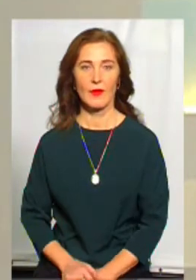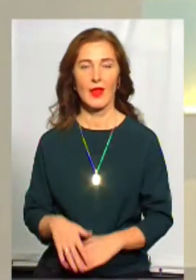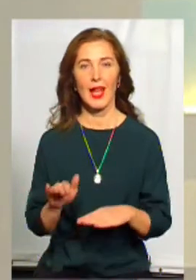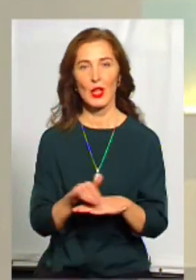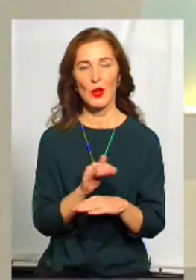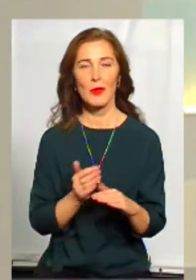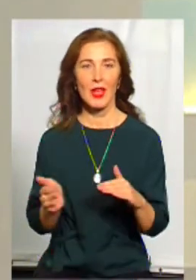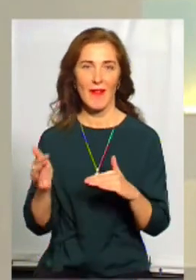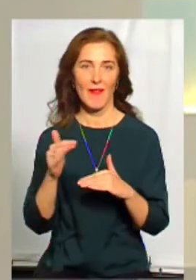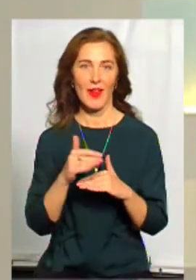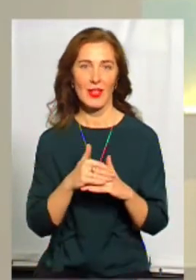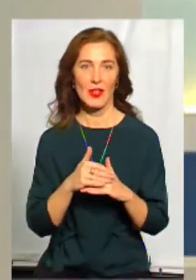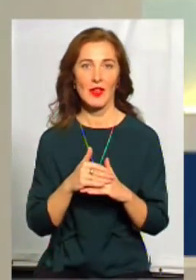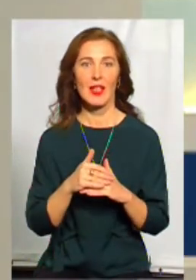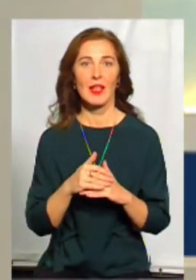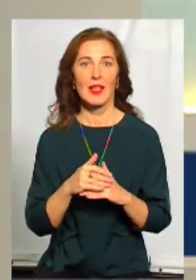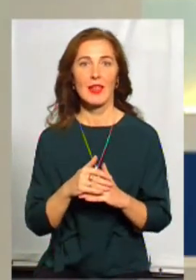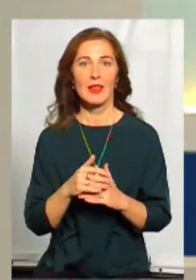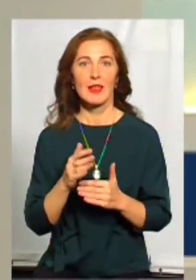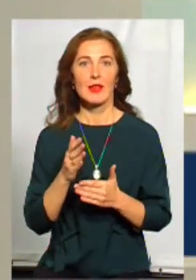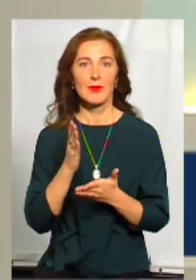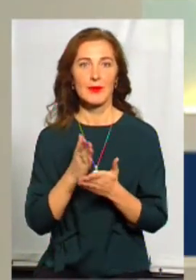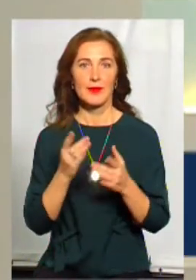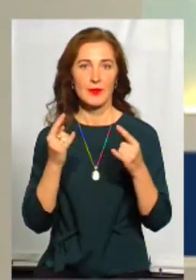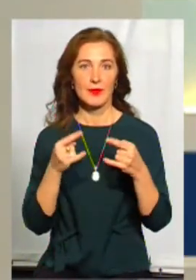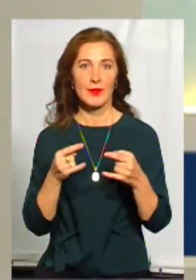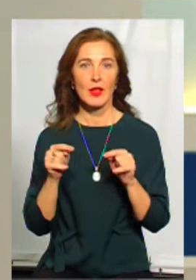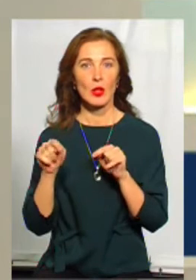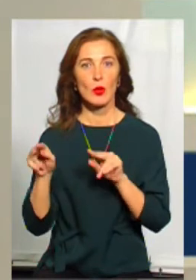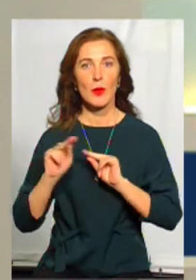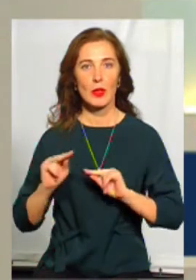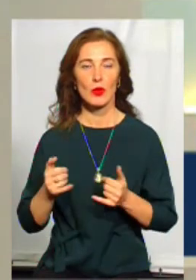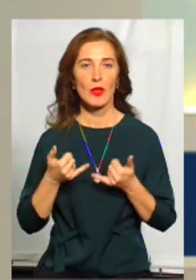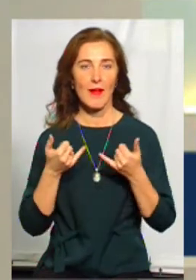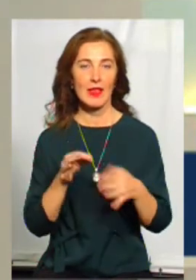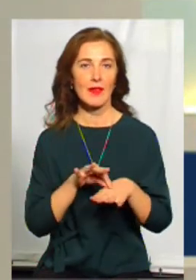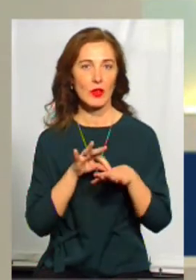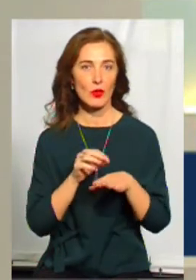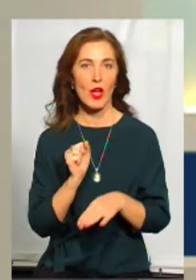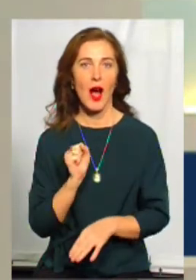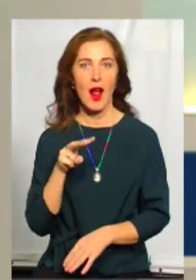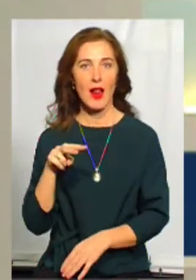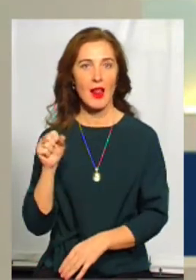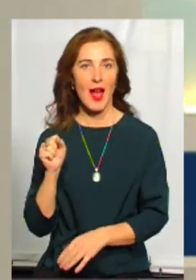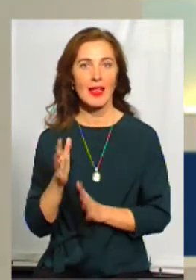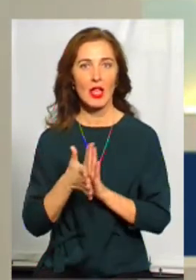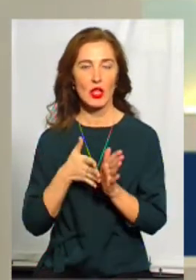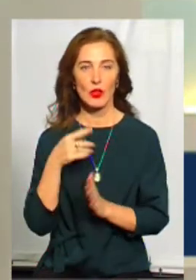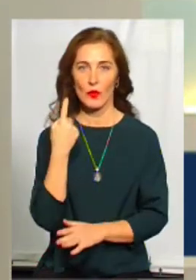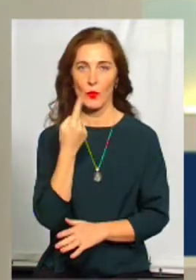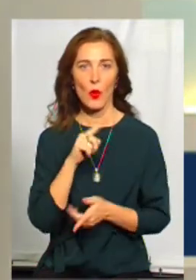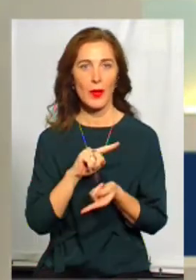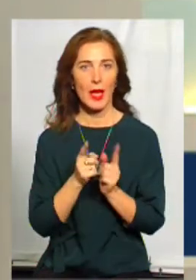Добрий вечір! На Суспільному тема дня. У студії для вас працює ведуча Алла Самойленко, на жестову мову